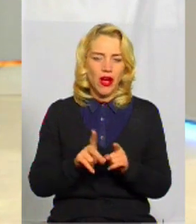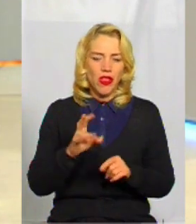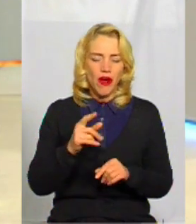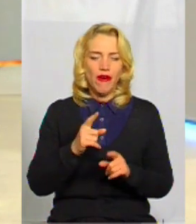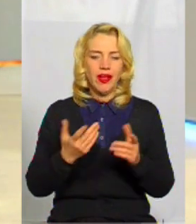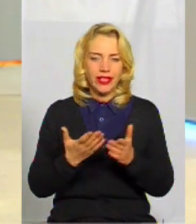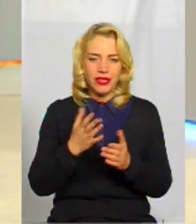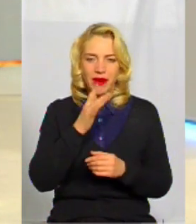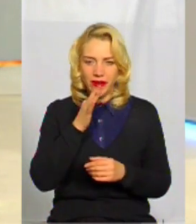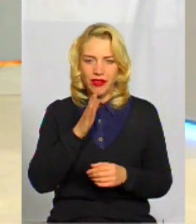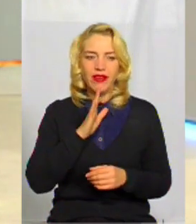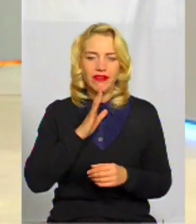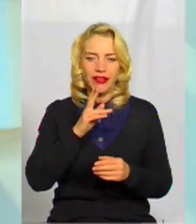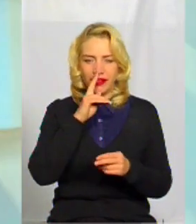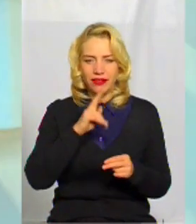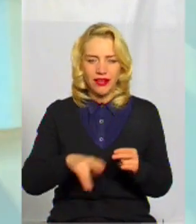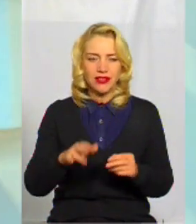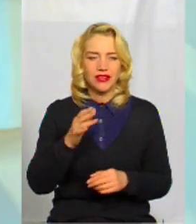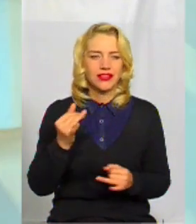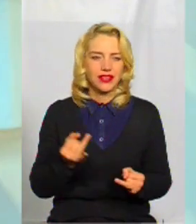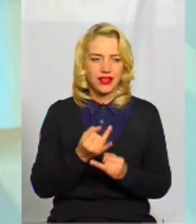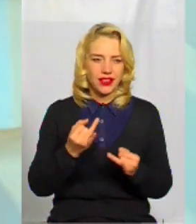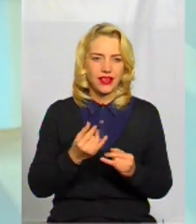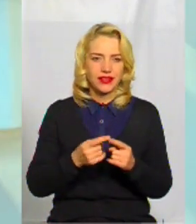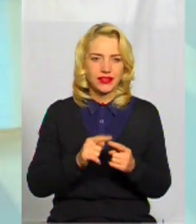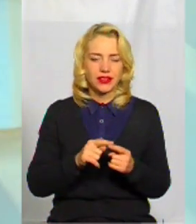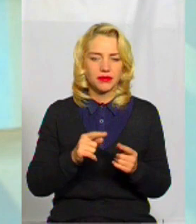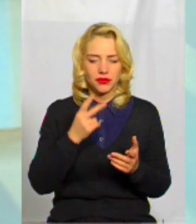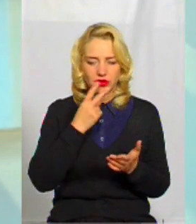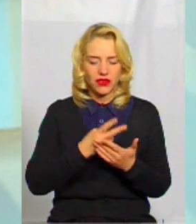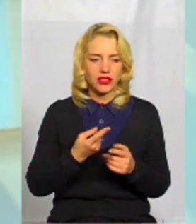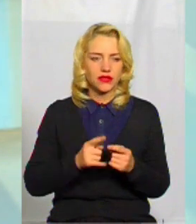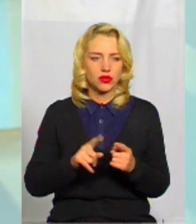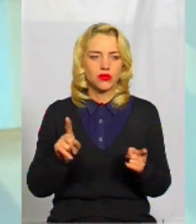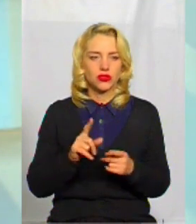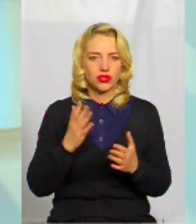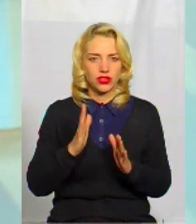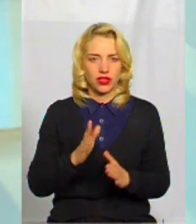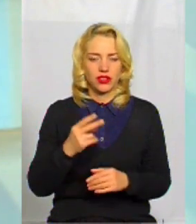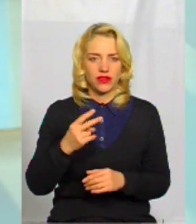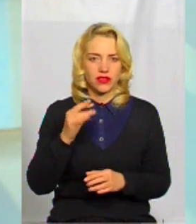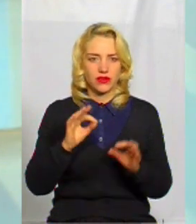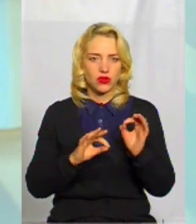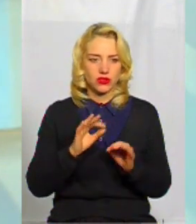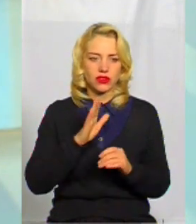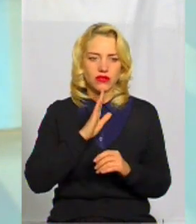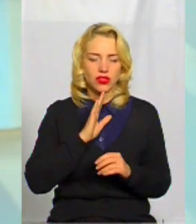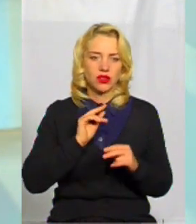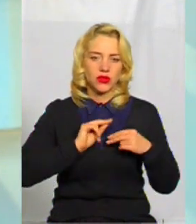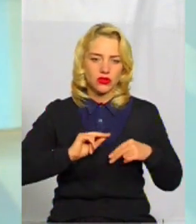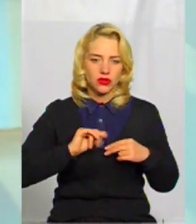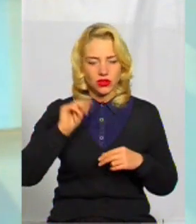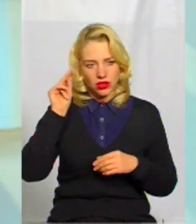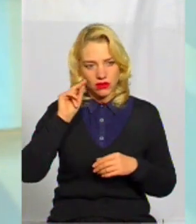у дівчаток інтерес втрачається. І це виявляється в те, що тепер наразі лише 20% дівчат у нас працюють і